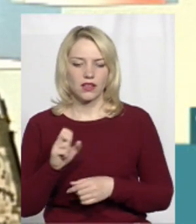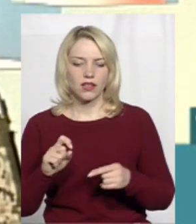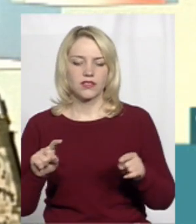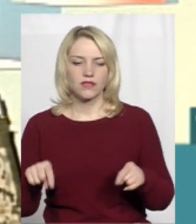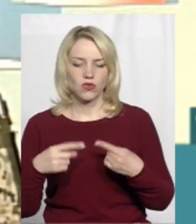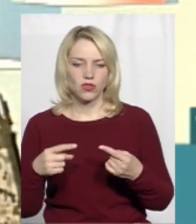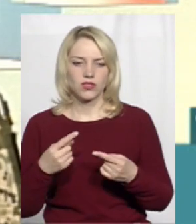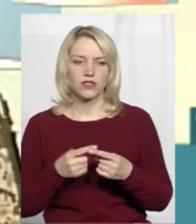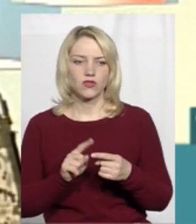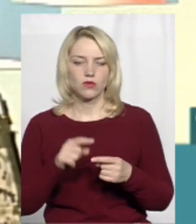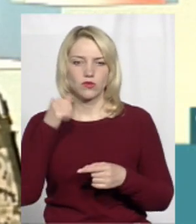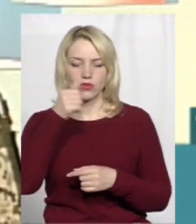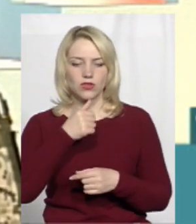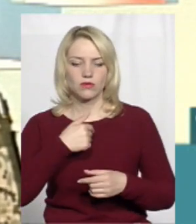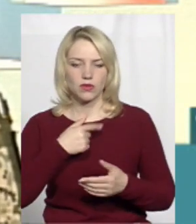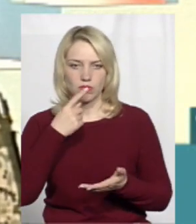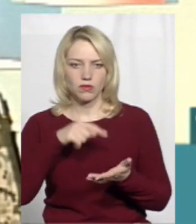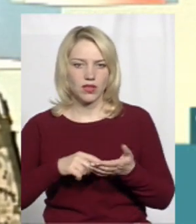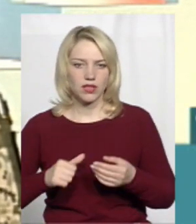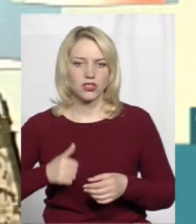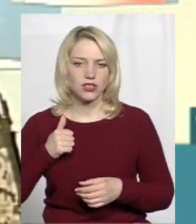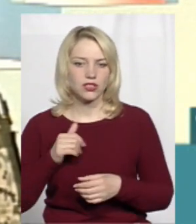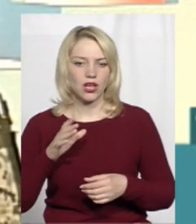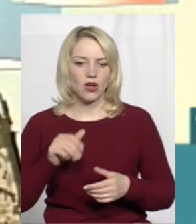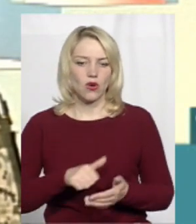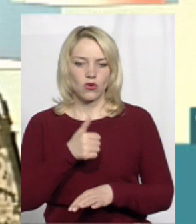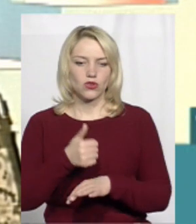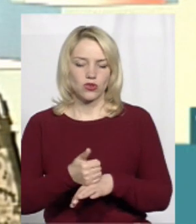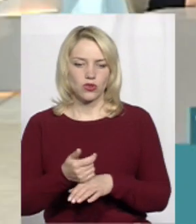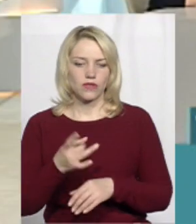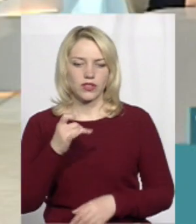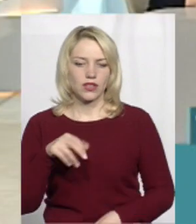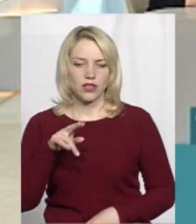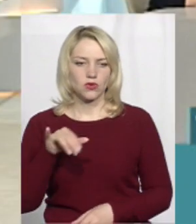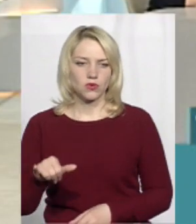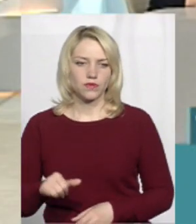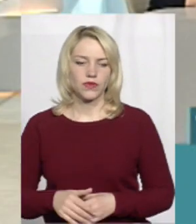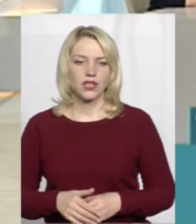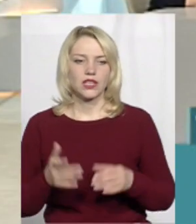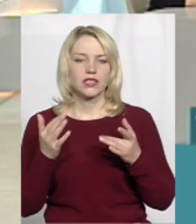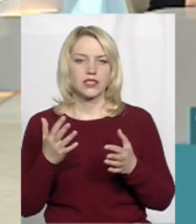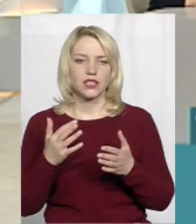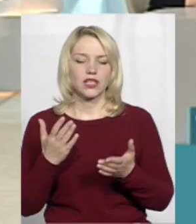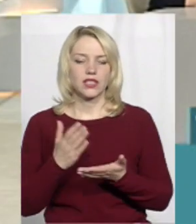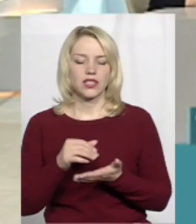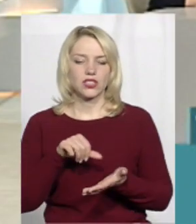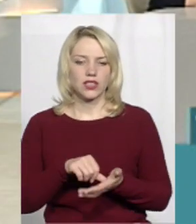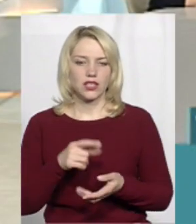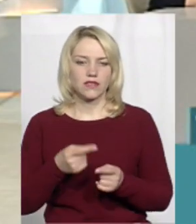випала честь довіра товаришів очолити раду бригади. А скільки всього членів цієї ради?